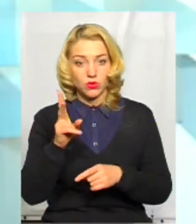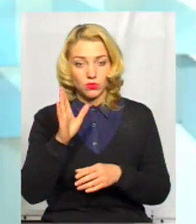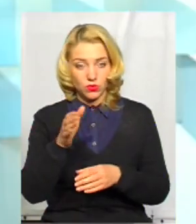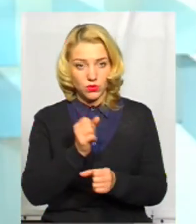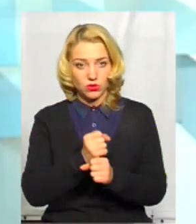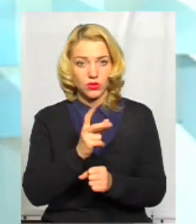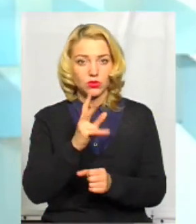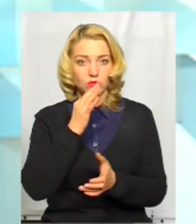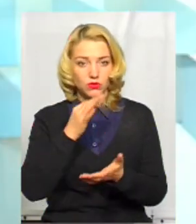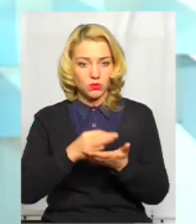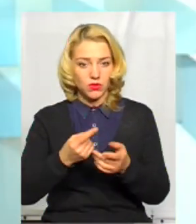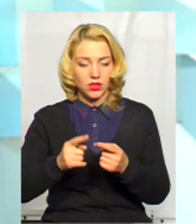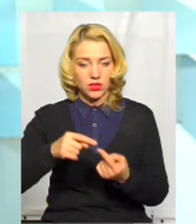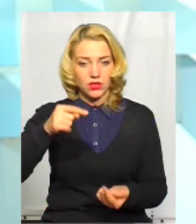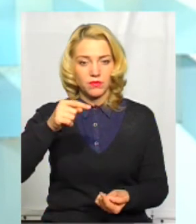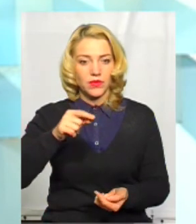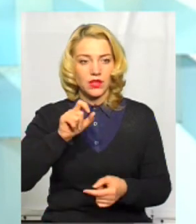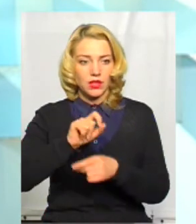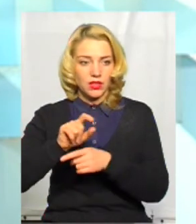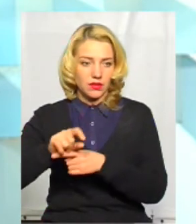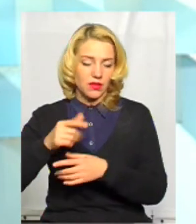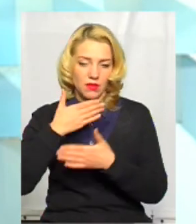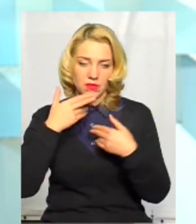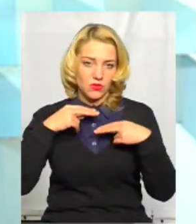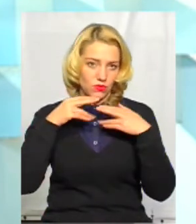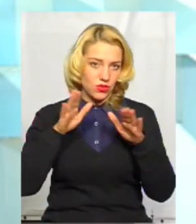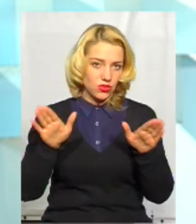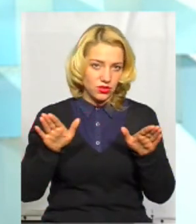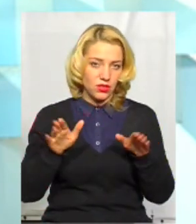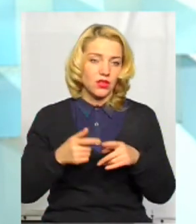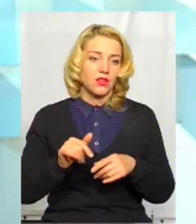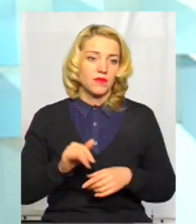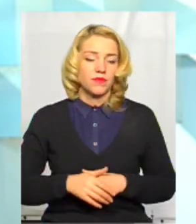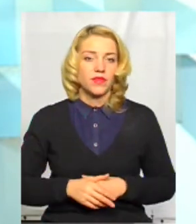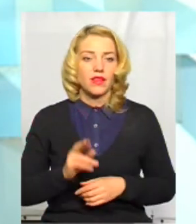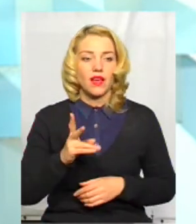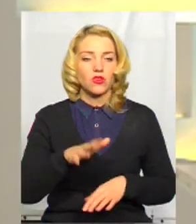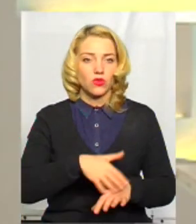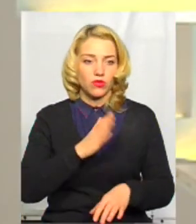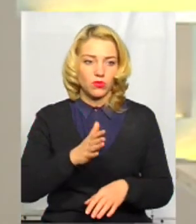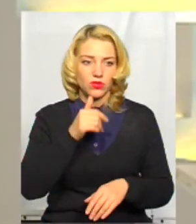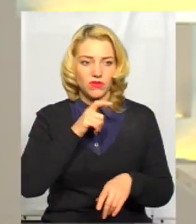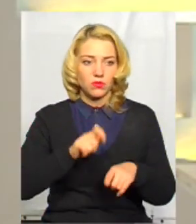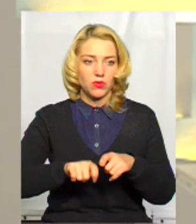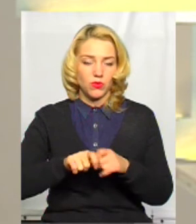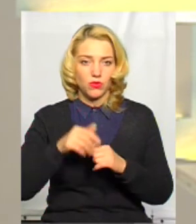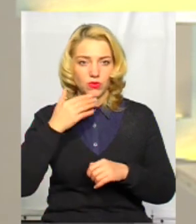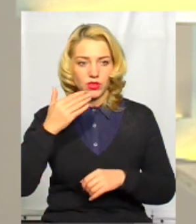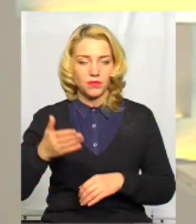працювати, які будуть відповідати цим критеріям, в мене до них немає жодних зауважень. Хай вони працюють надалі. Як довго ви будете їх випробовувати?